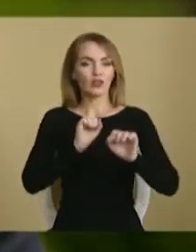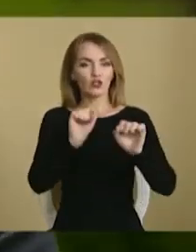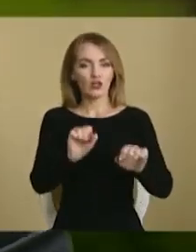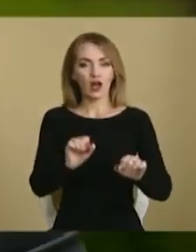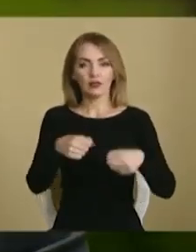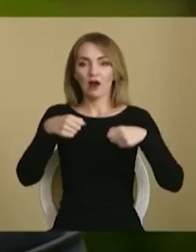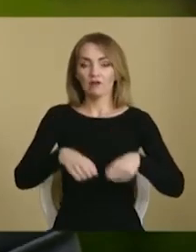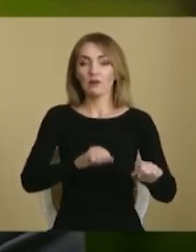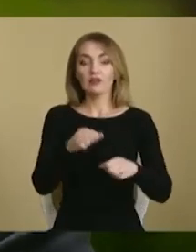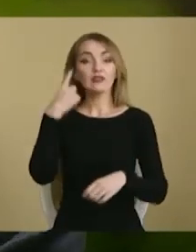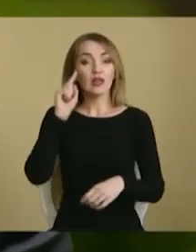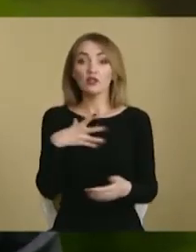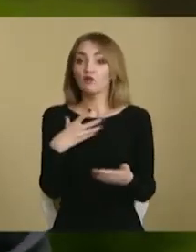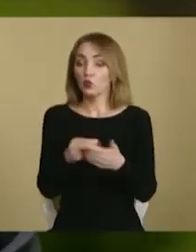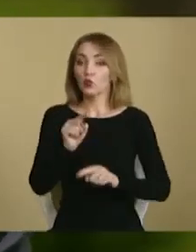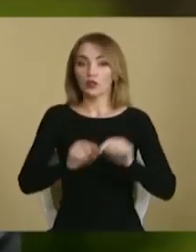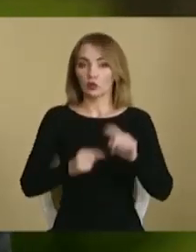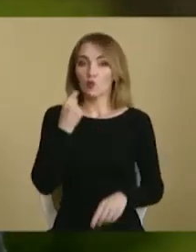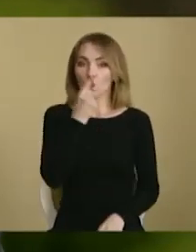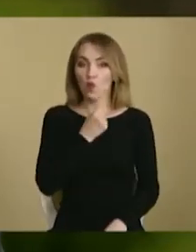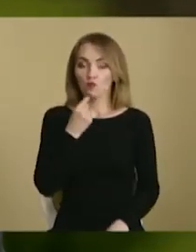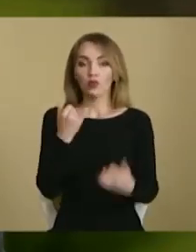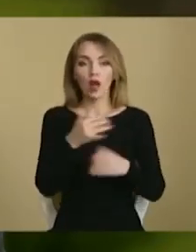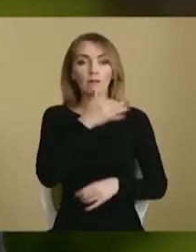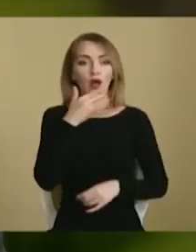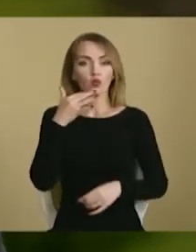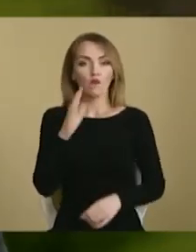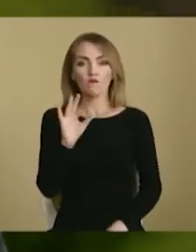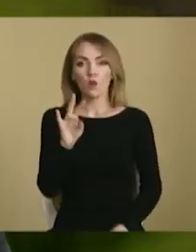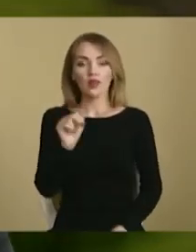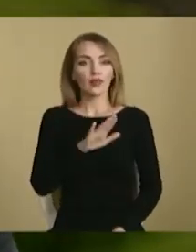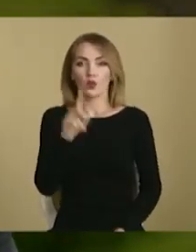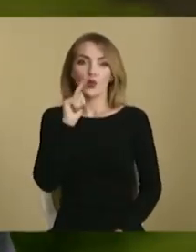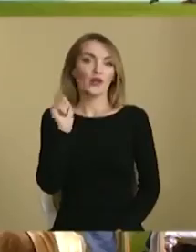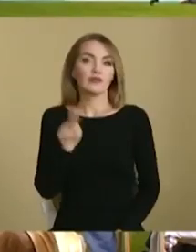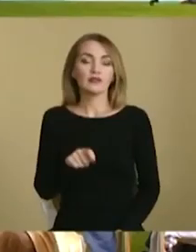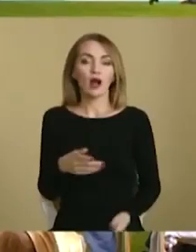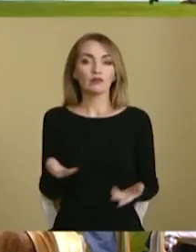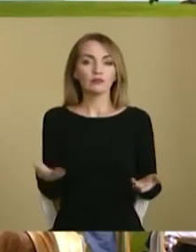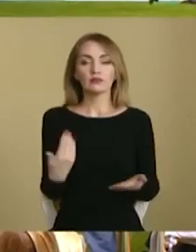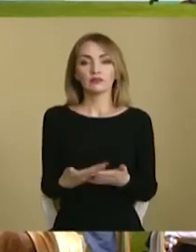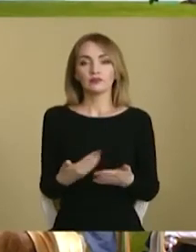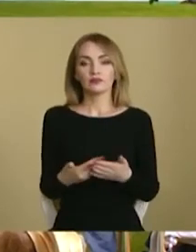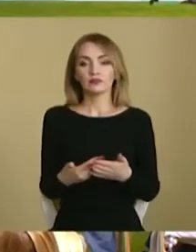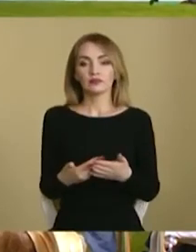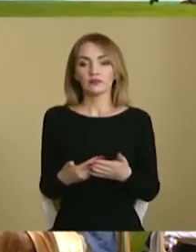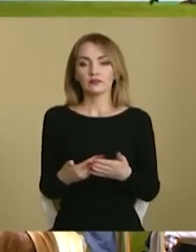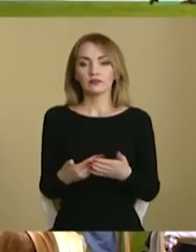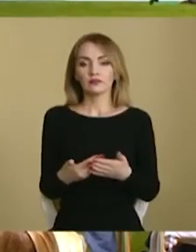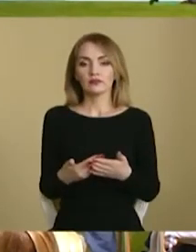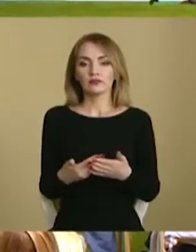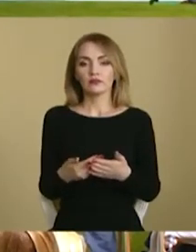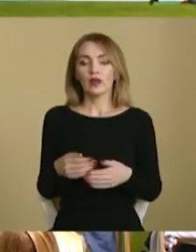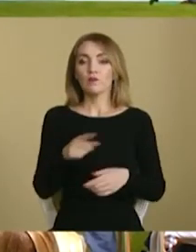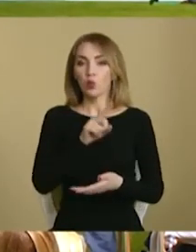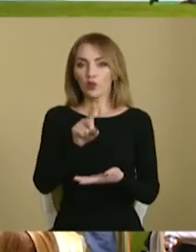мову, свою рідну мову. Для багатьох вона не українська, наприклад, берегова, коли ми кажемо.